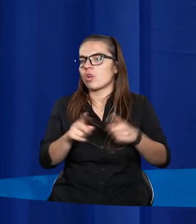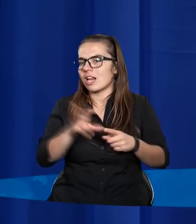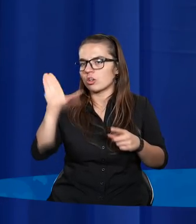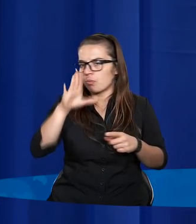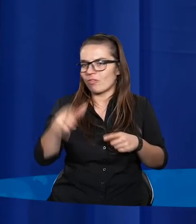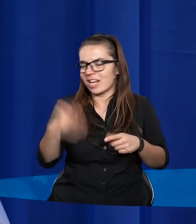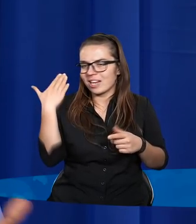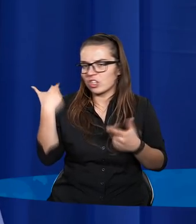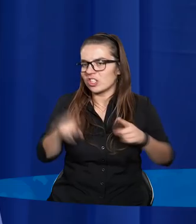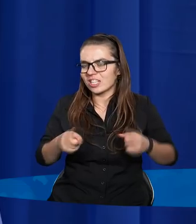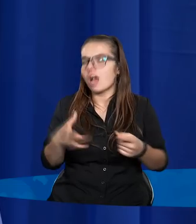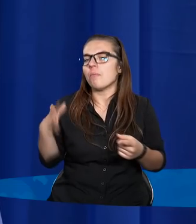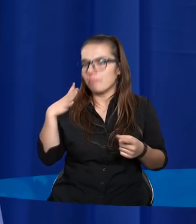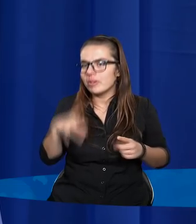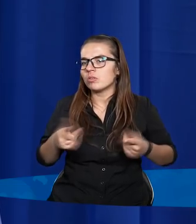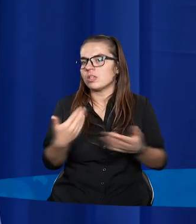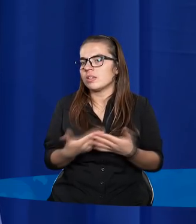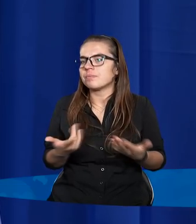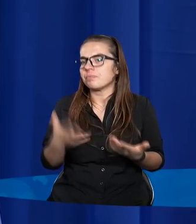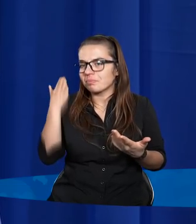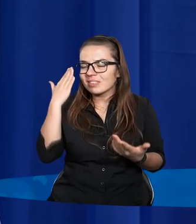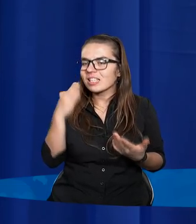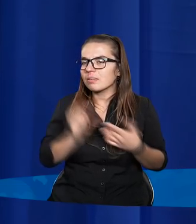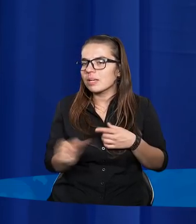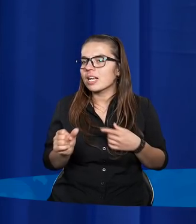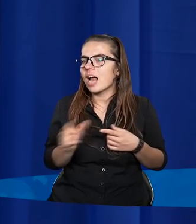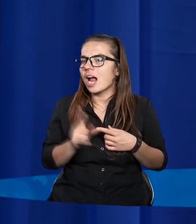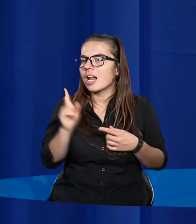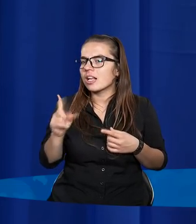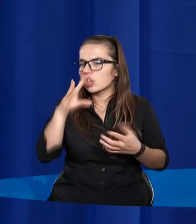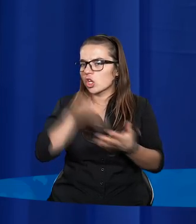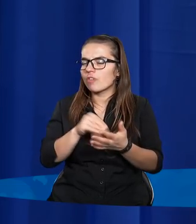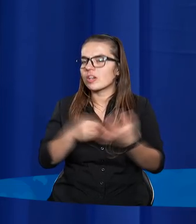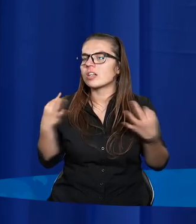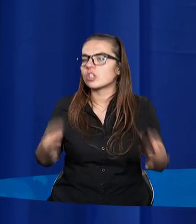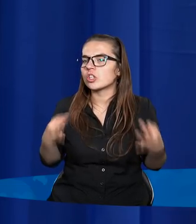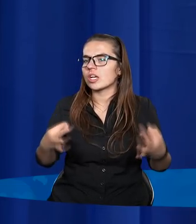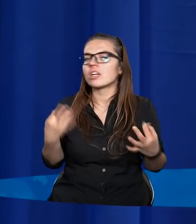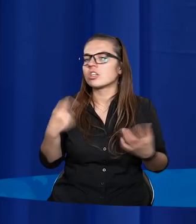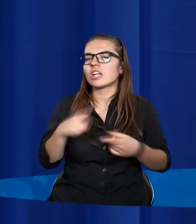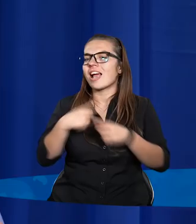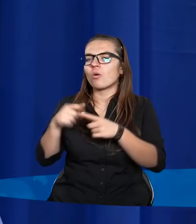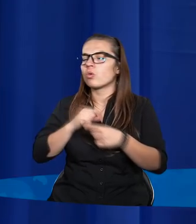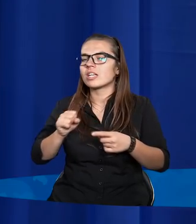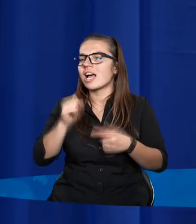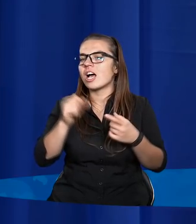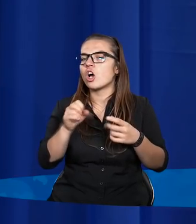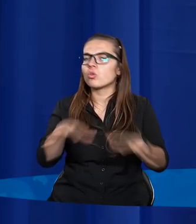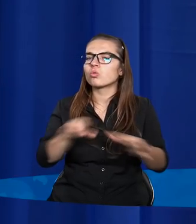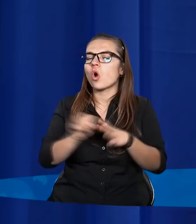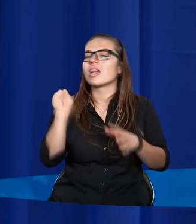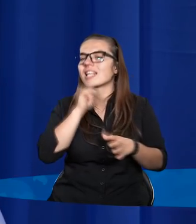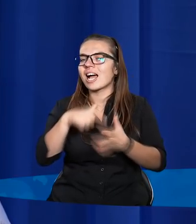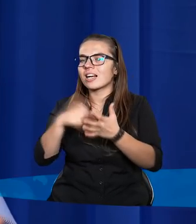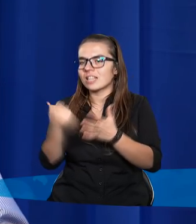wtedy nie działał? No nie działał w taki sposób. Dlaczego? Nie wiem. Ale doświadczenie dzisiejsze nie różni się dużo od doświadczenia Starego